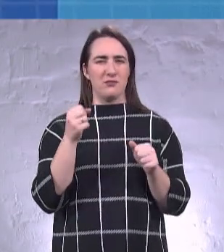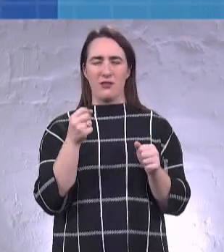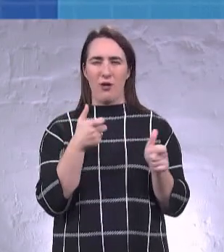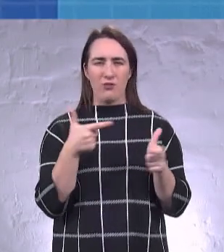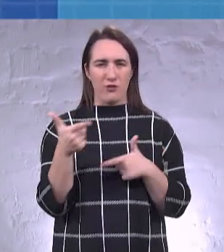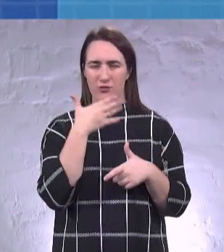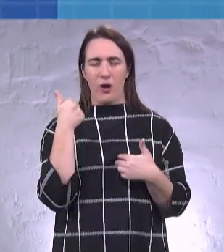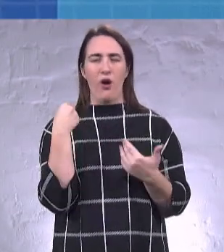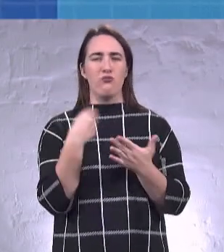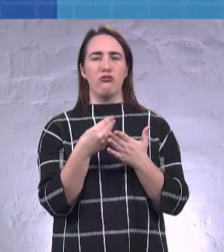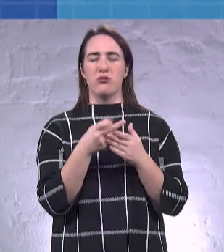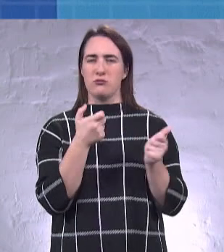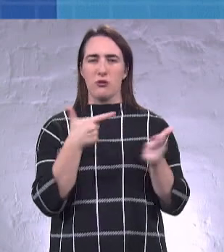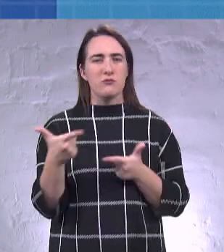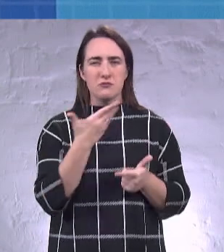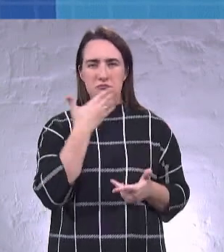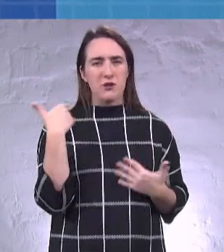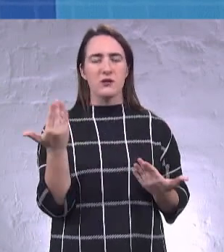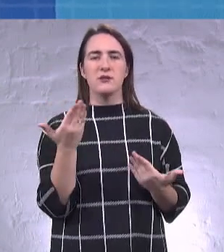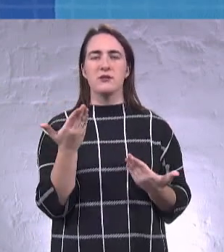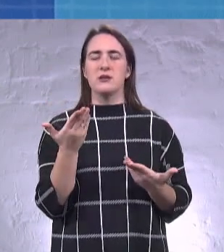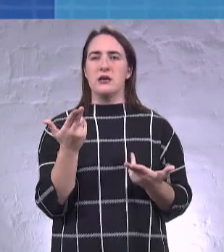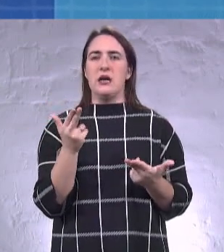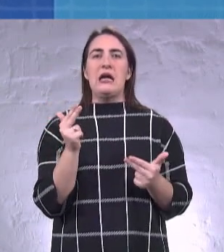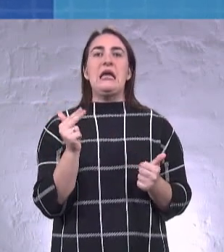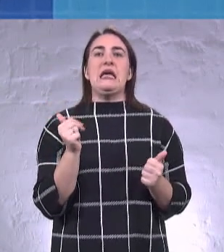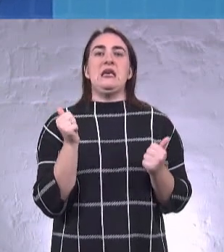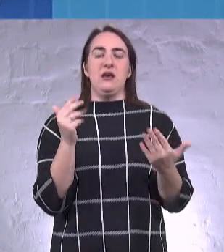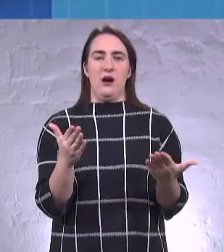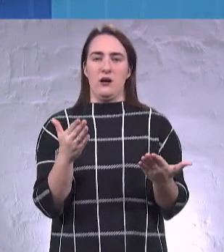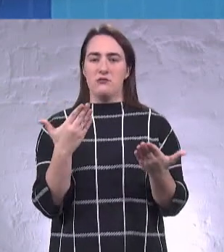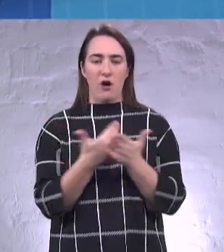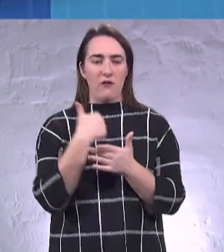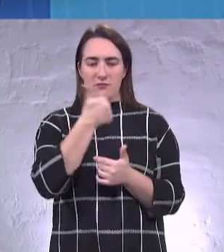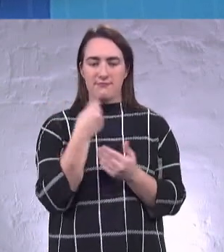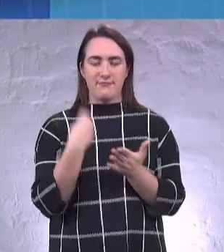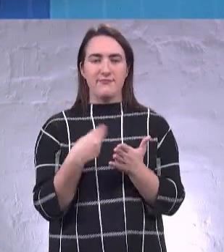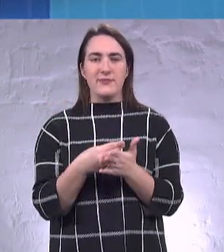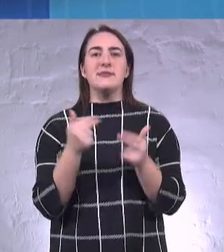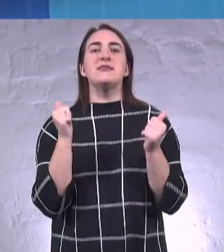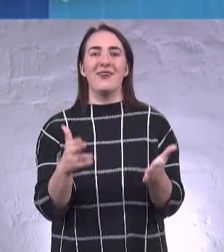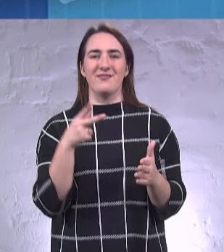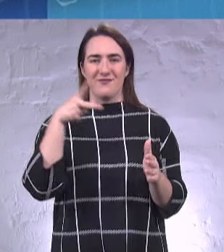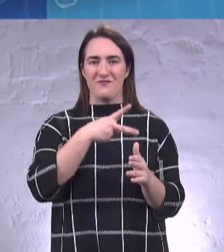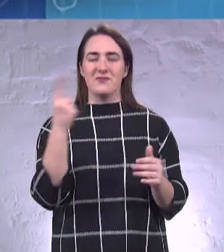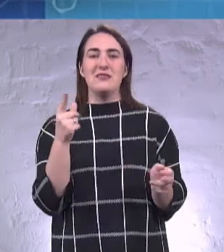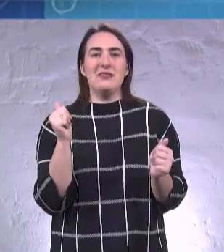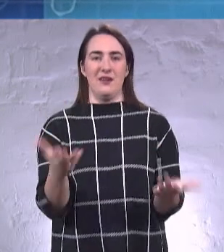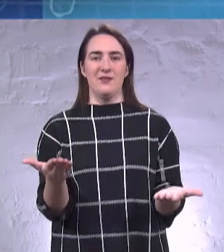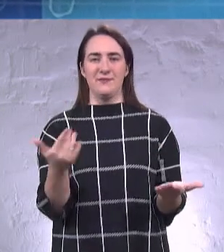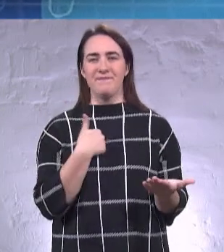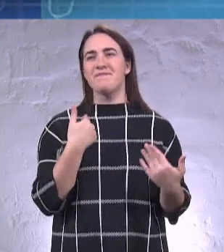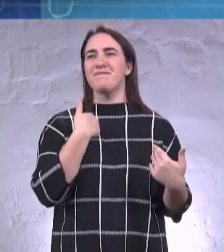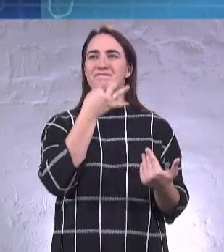державному бюджеті. Як входити в новий рік? З чим входити в новий рік? Це, я скажу так,